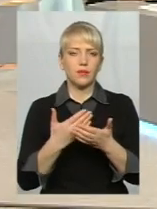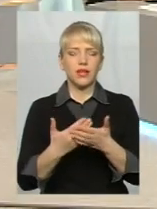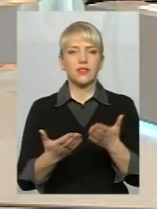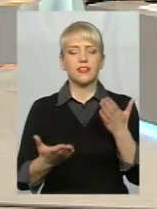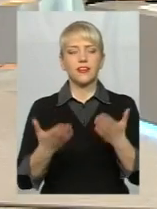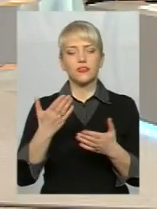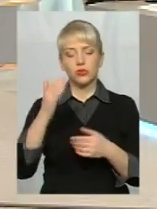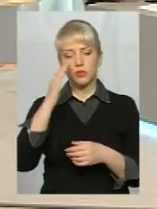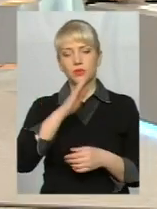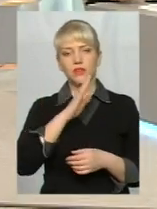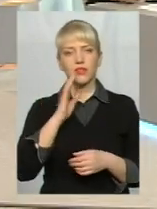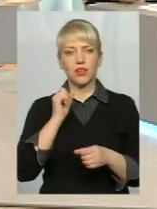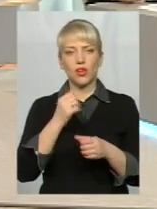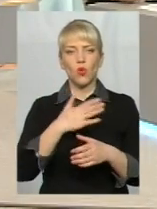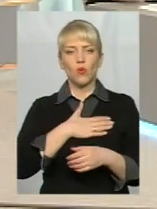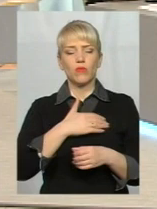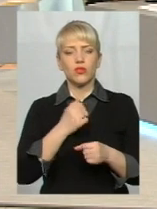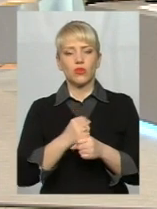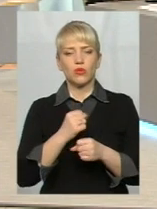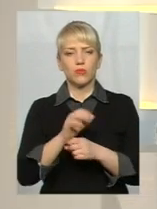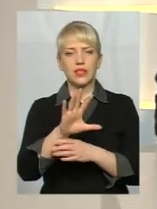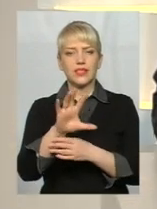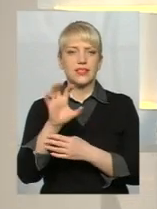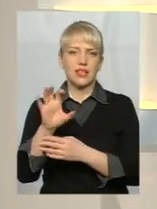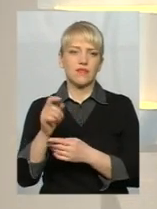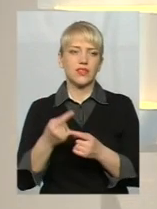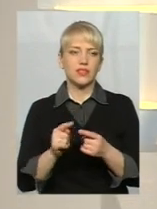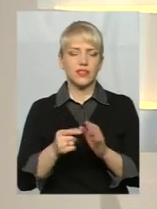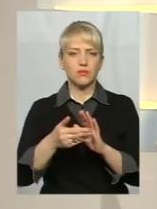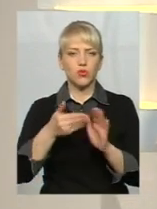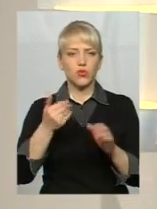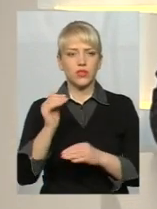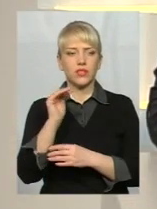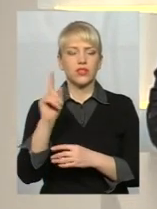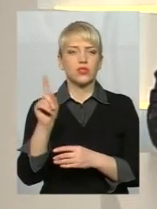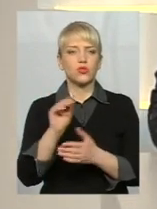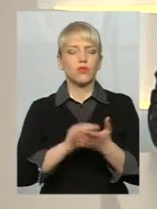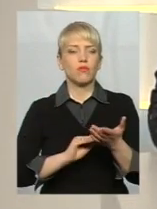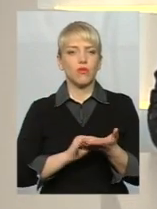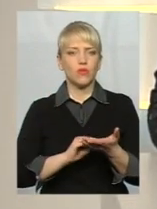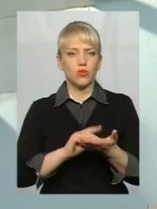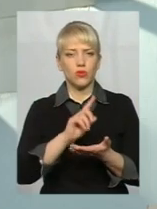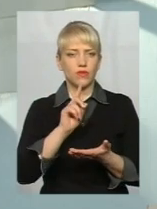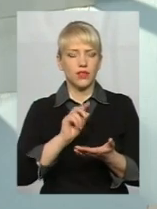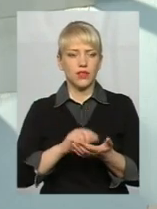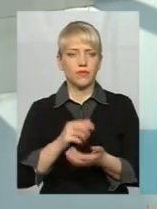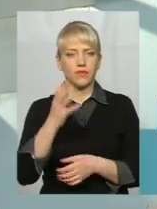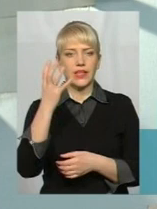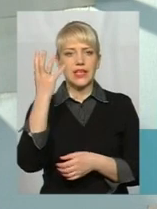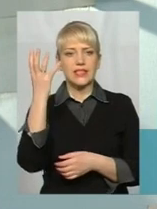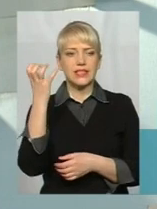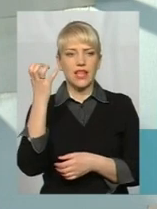робити селфі, це якось може спонукати дитину до, ну, щоб повторювати? Ну, селфі – це